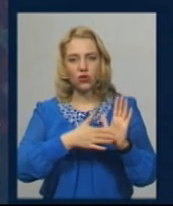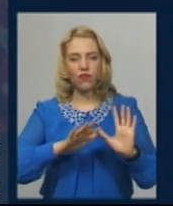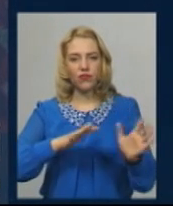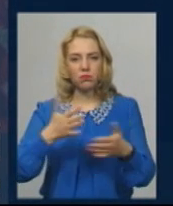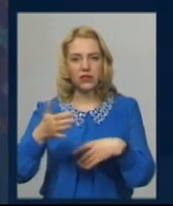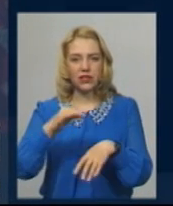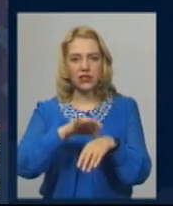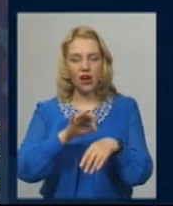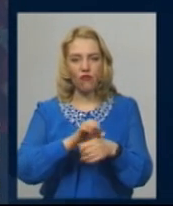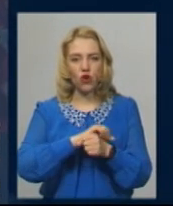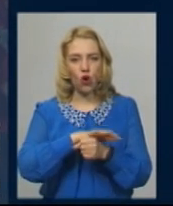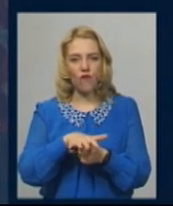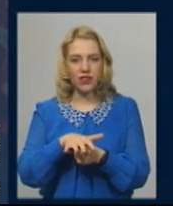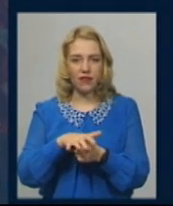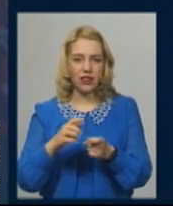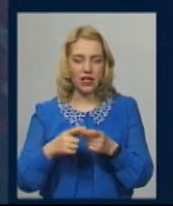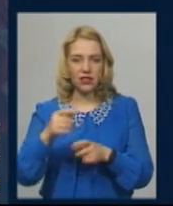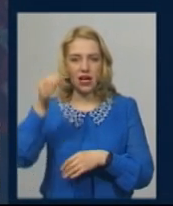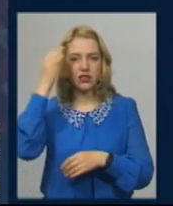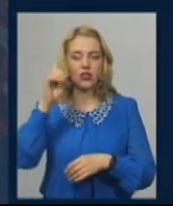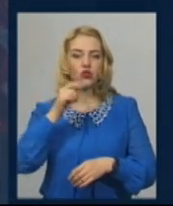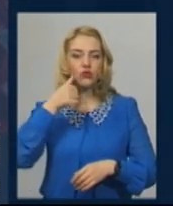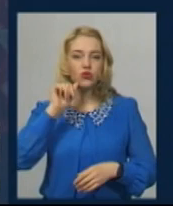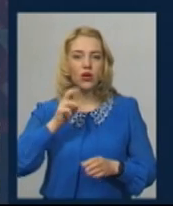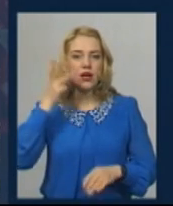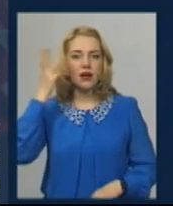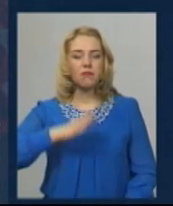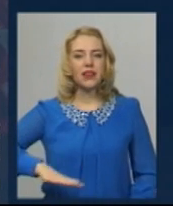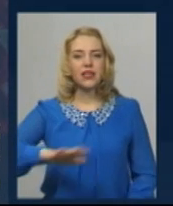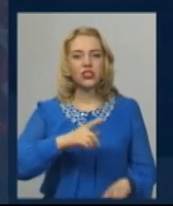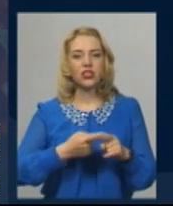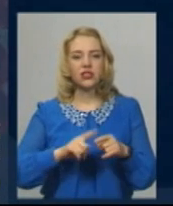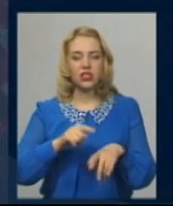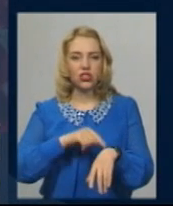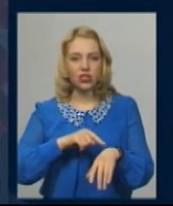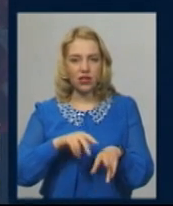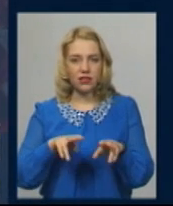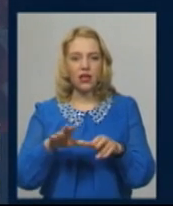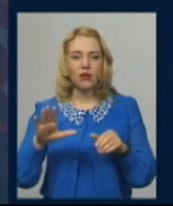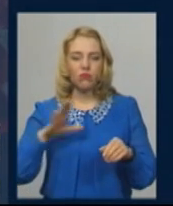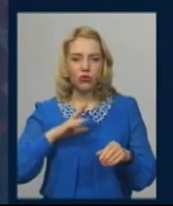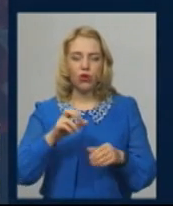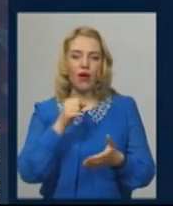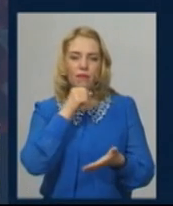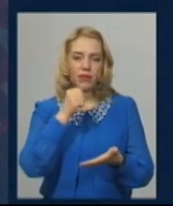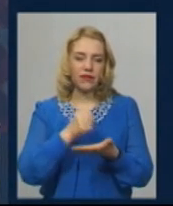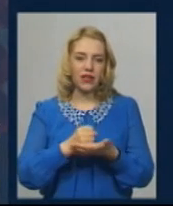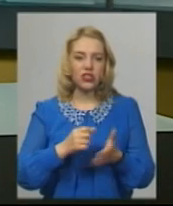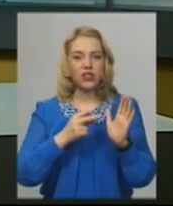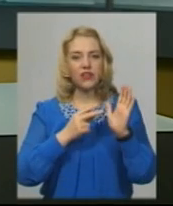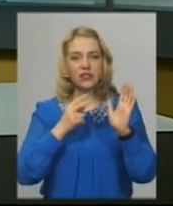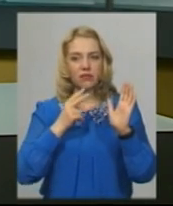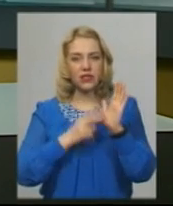захворювання на COVID-19. Нагадаю, вчора на Хмельниччині на цю ж годину було лабораторно підтверджених 82